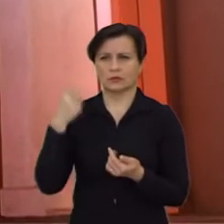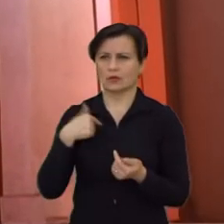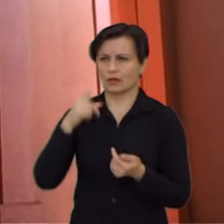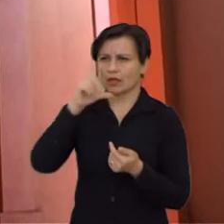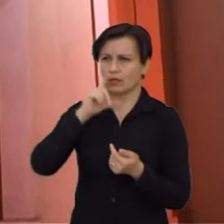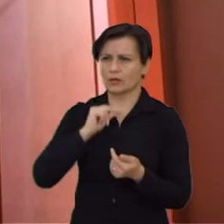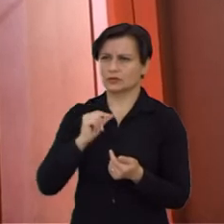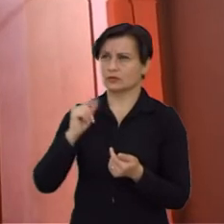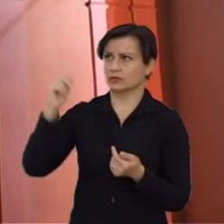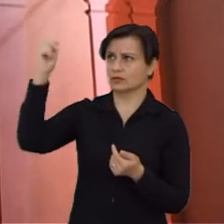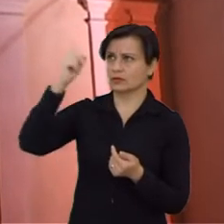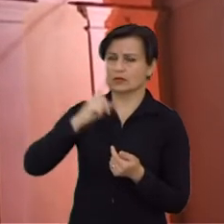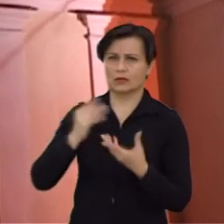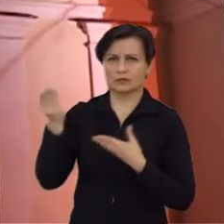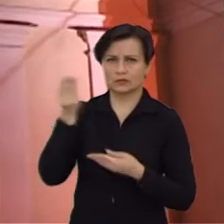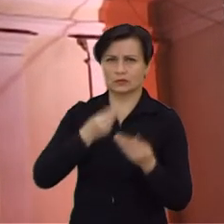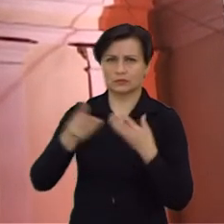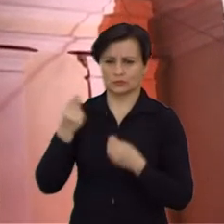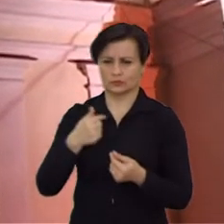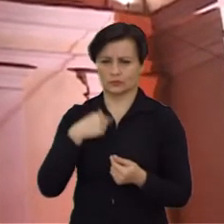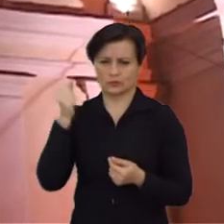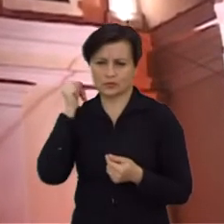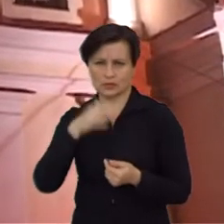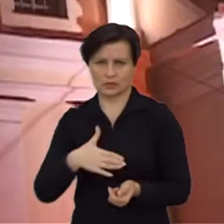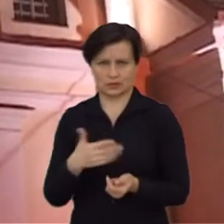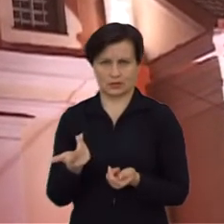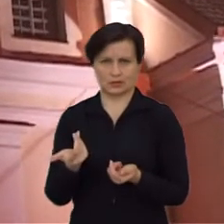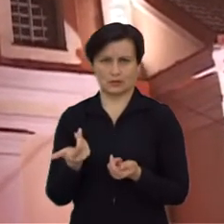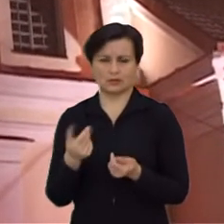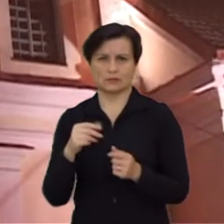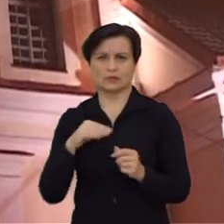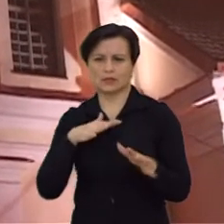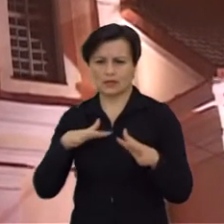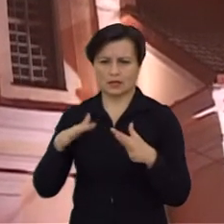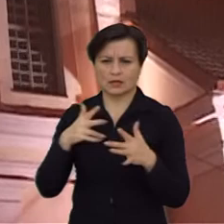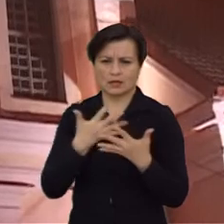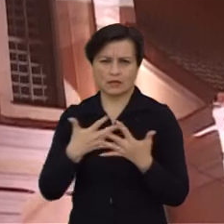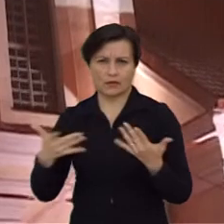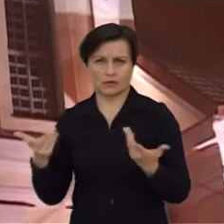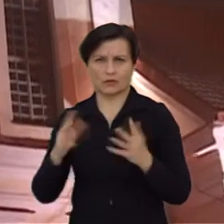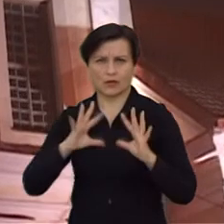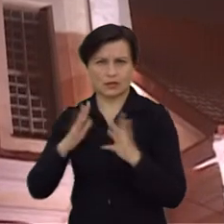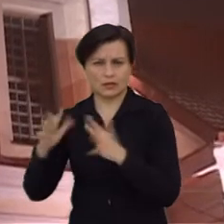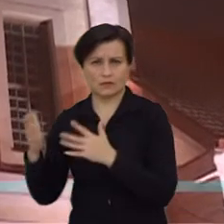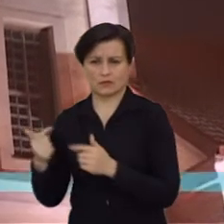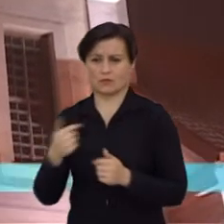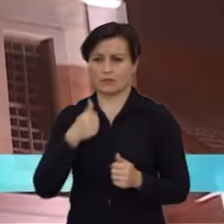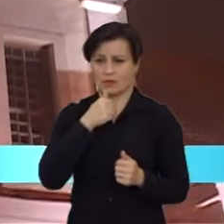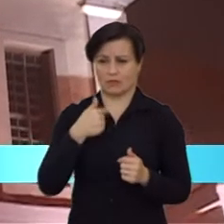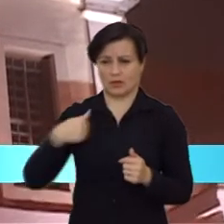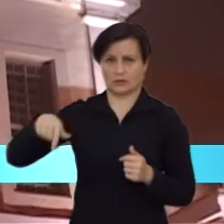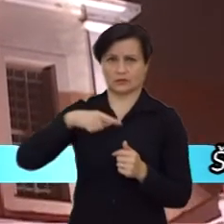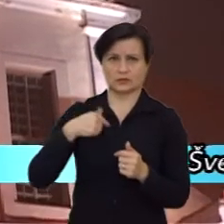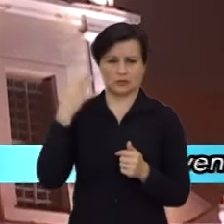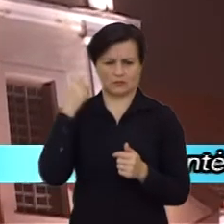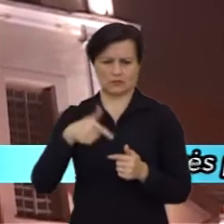laikausia tokios nuostatos, atpažinti dievų veikimą ir dievas to buklus mūsų kasdienybėj, eilinėse įvykiuose, prie kurį mes